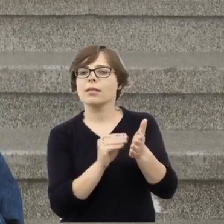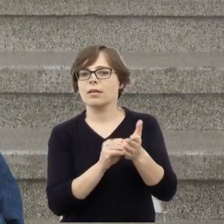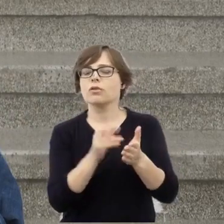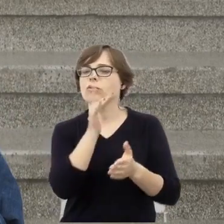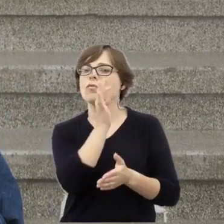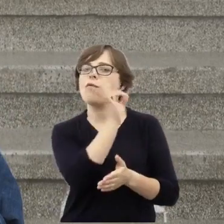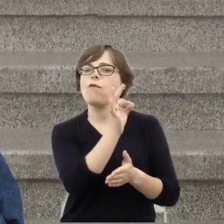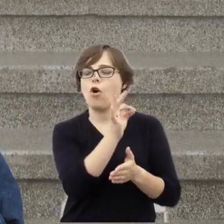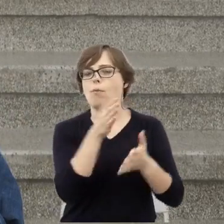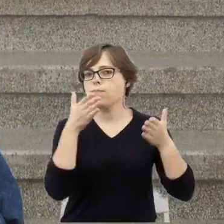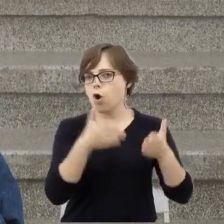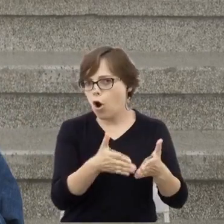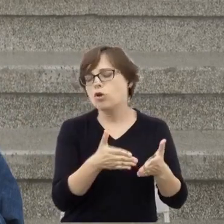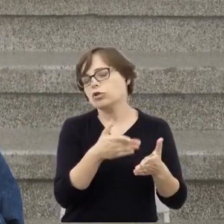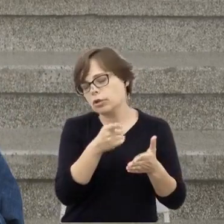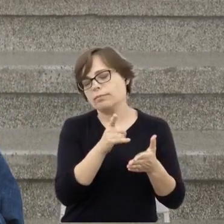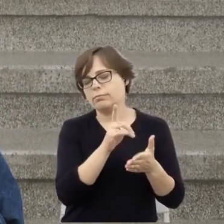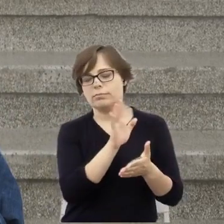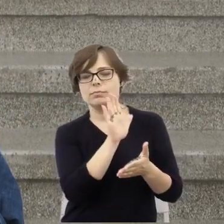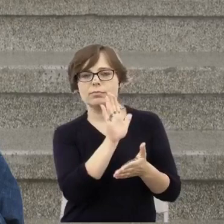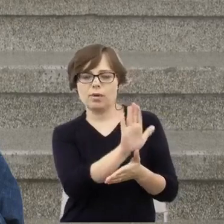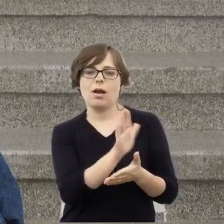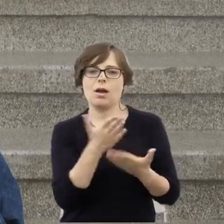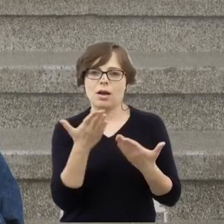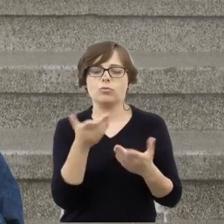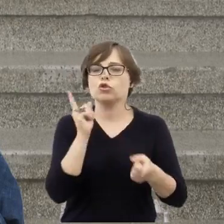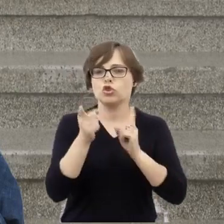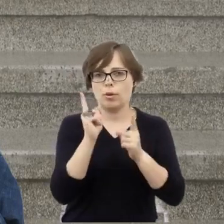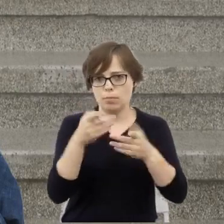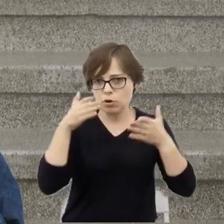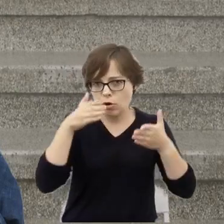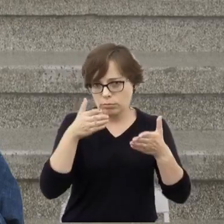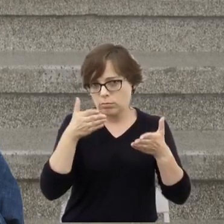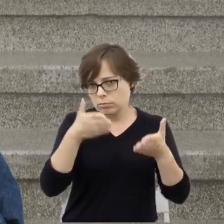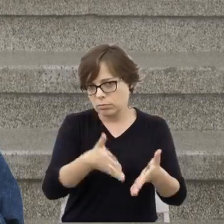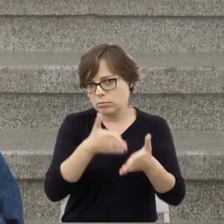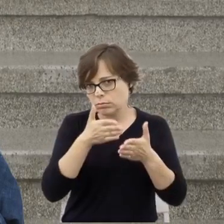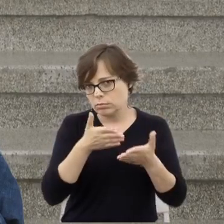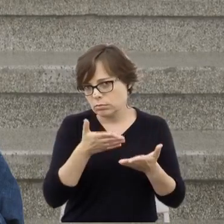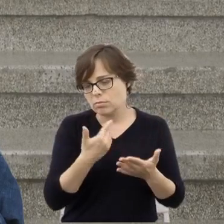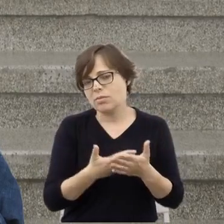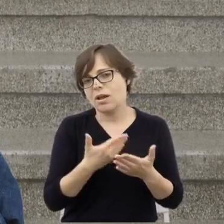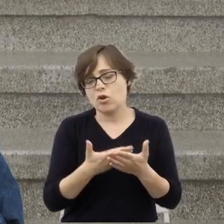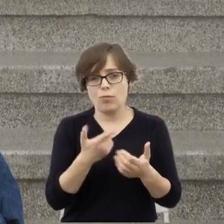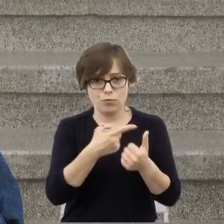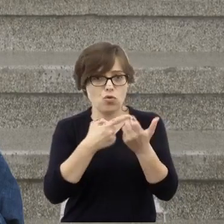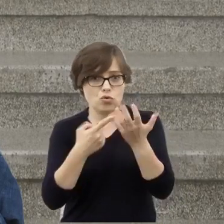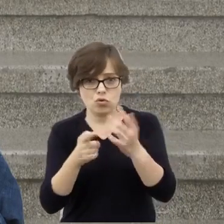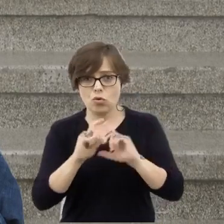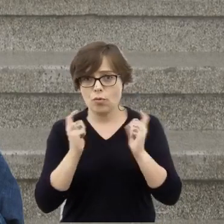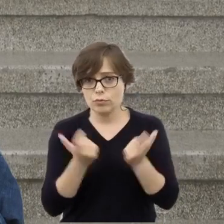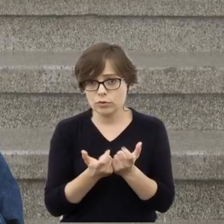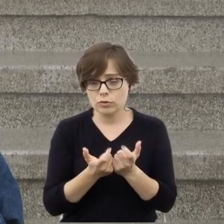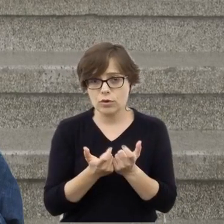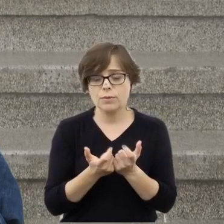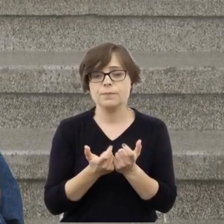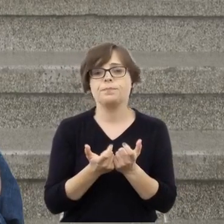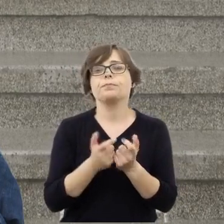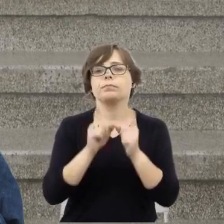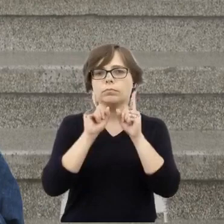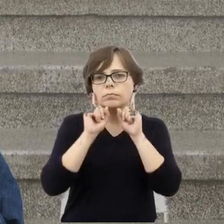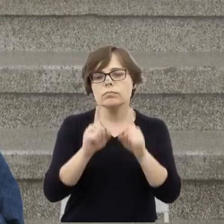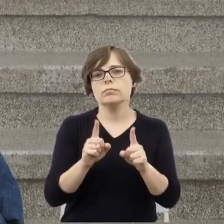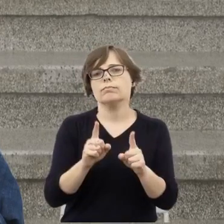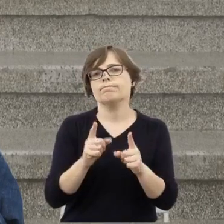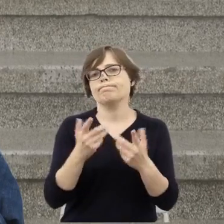jak najszybciej pochować zmarłych. Wszystko to sprawiło, że po prostu są